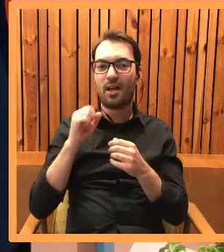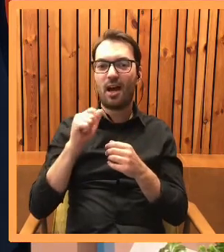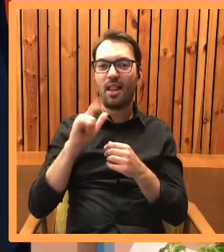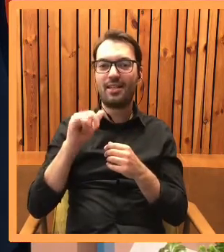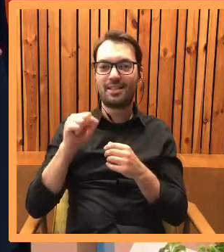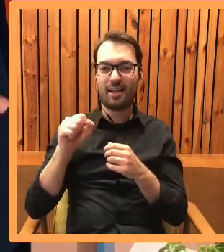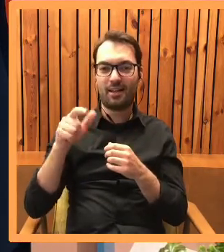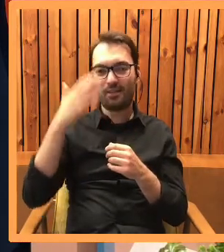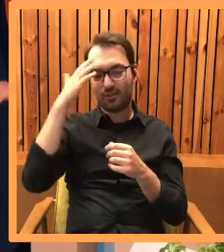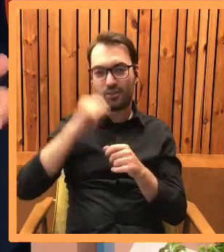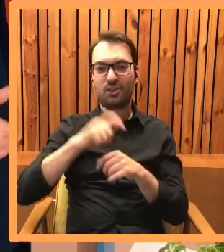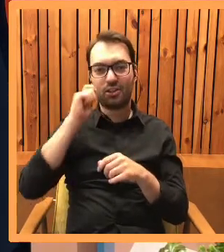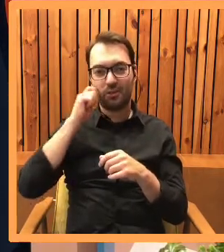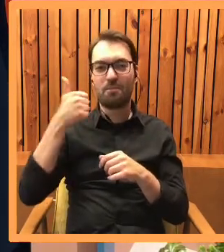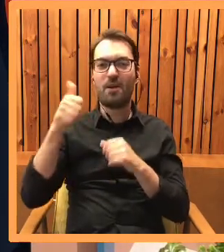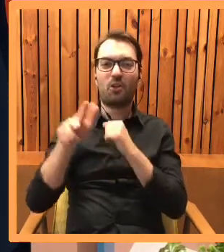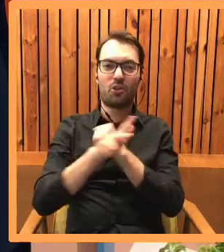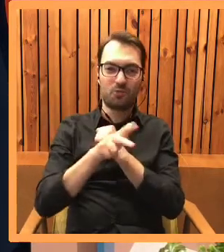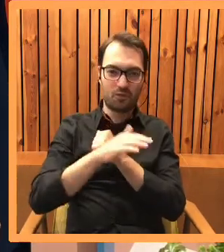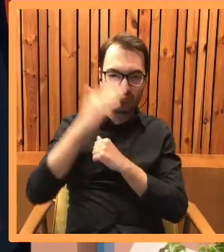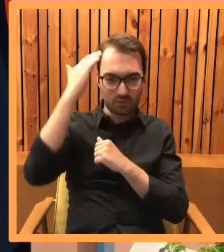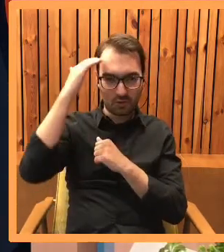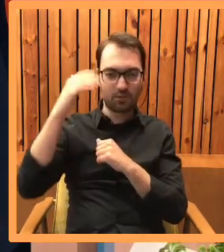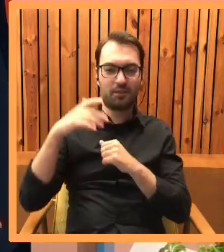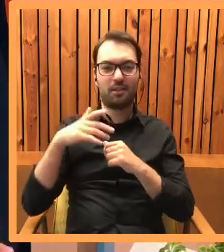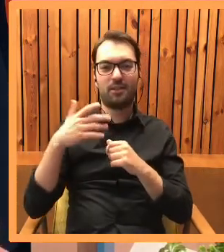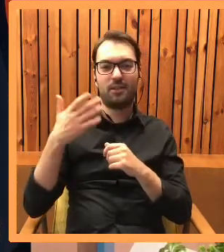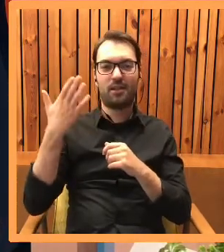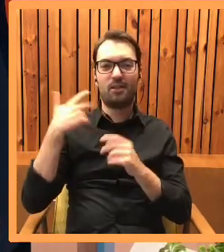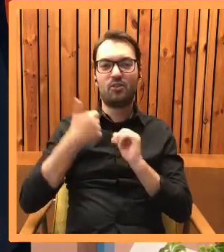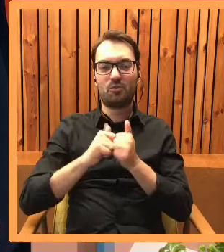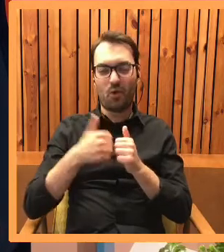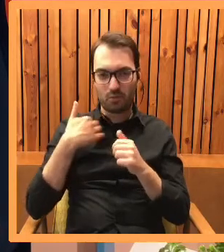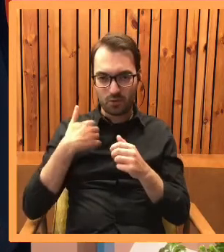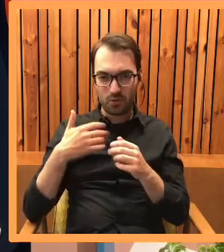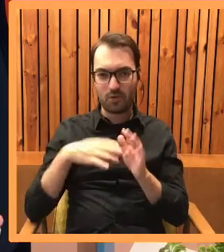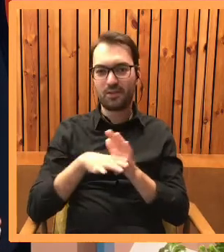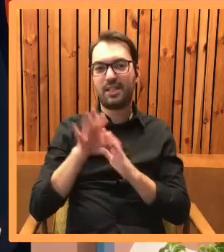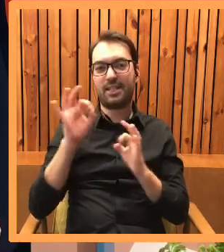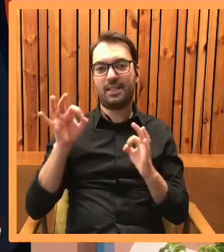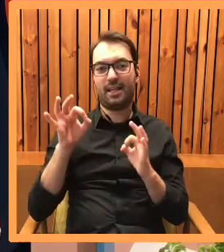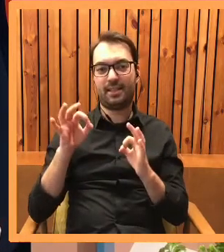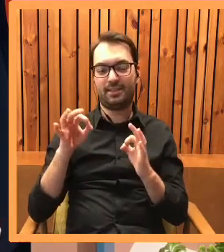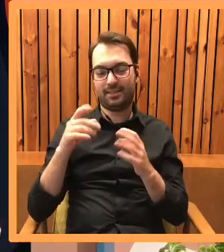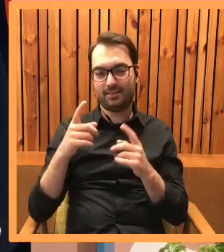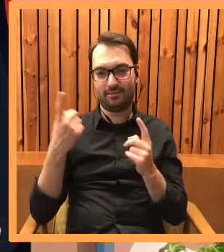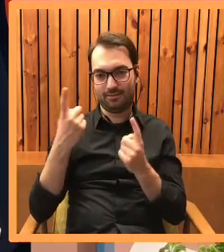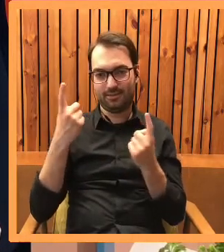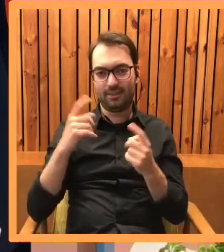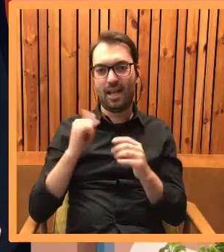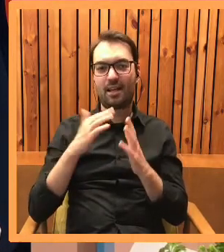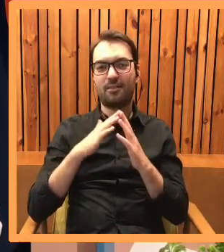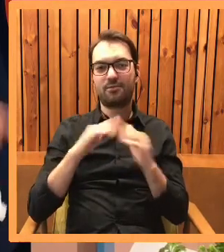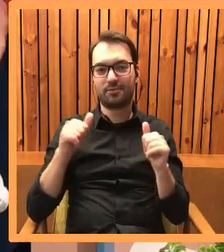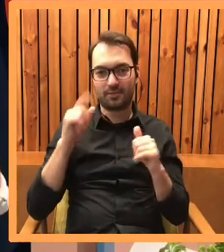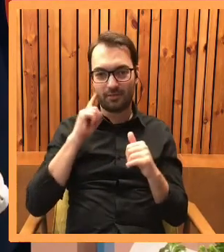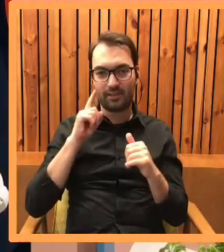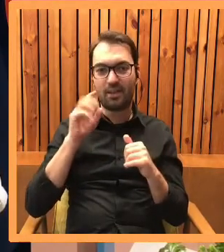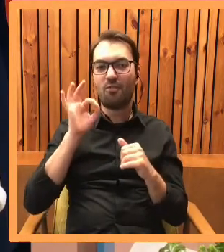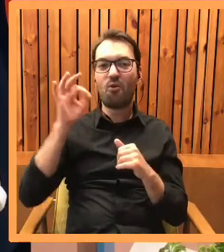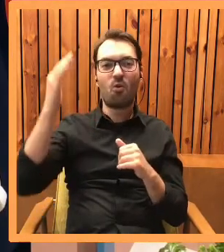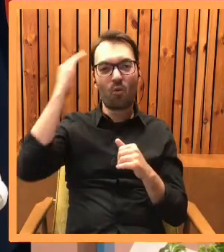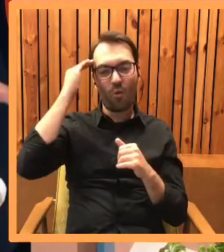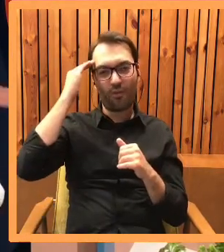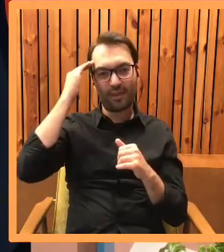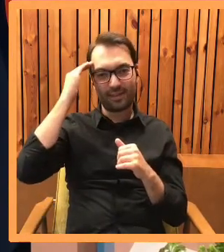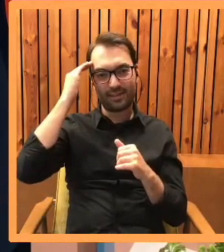Alicji. My się dowiadujemy, że to jest dziewczyna metr osiemdziesiąt wzrostu, że ma jakąś przeszłość sportową. Teraz ją spotykamy w momencie, kiedy się rozstaje z mężczyzną. A czy w twojej